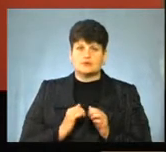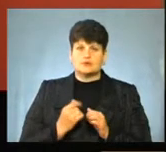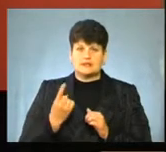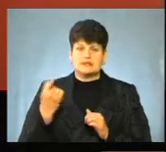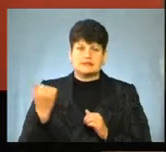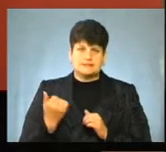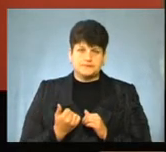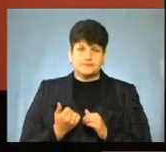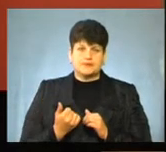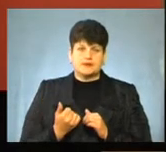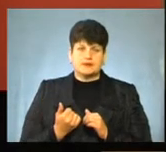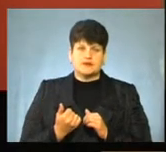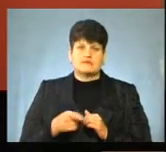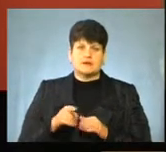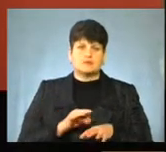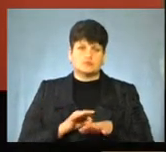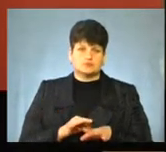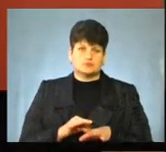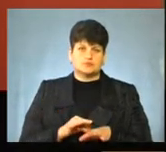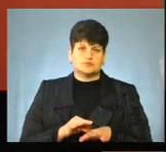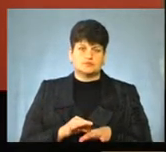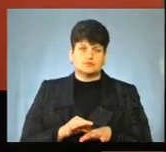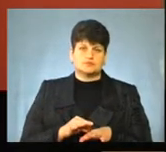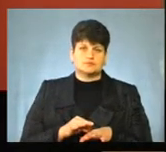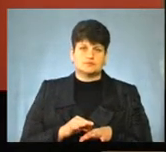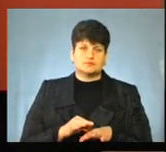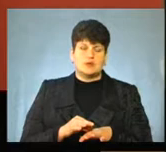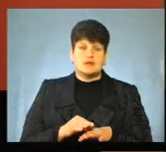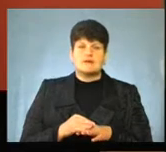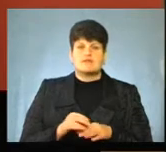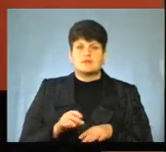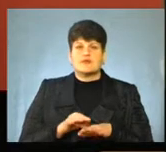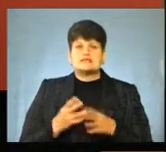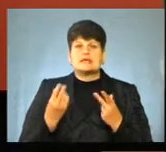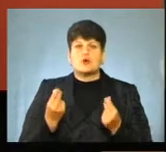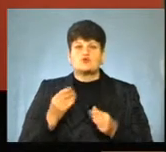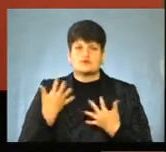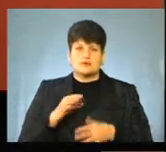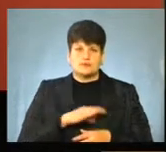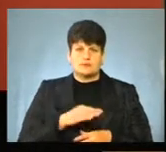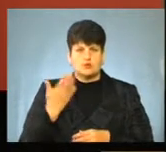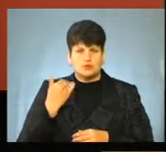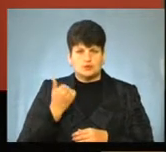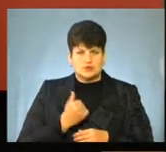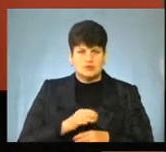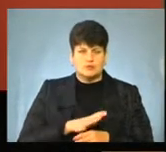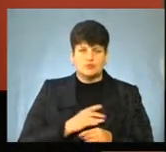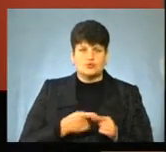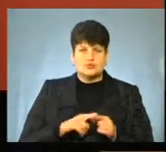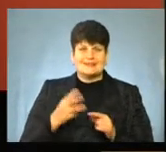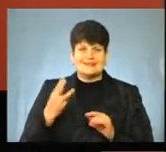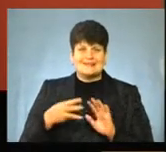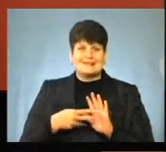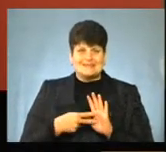тиждень, ви говорили на початку програми, ви ведете моніторинг, скільки грошей, які відсоток вже освоїли. Минулого тижня це було лише